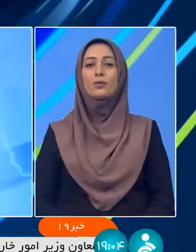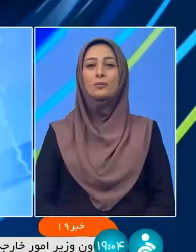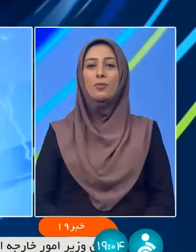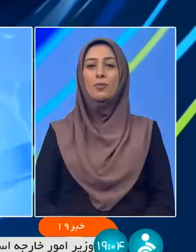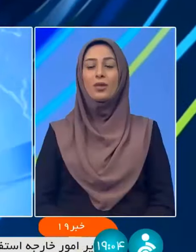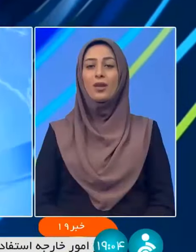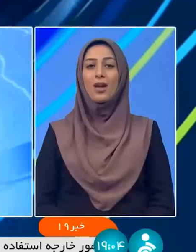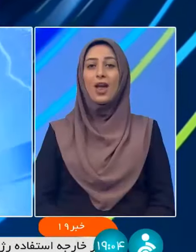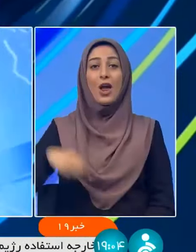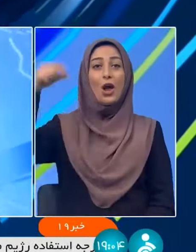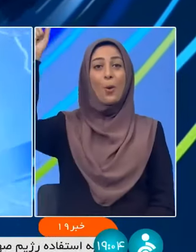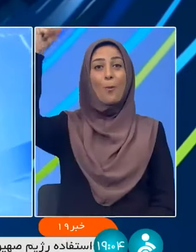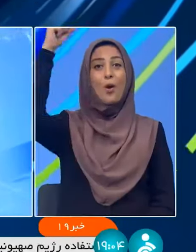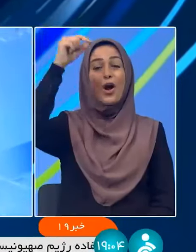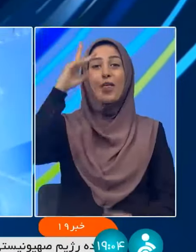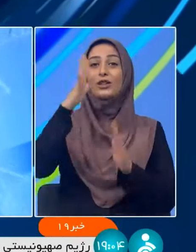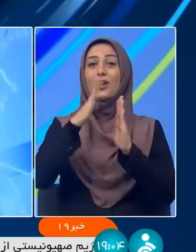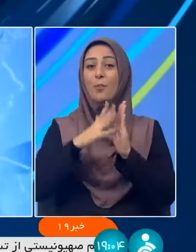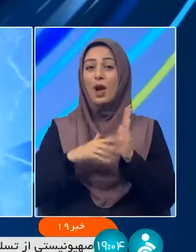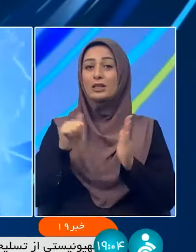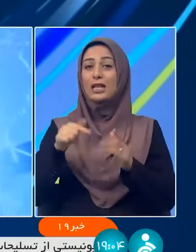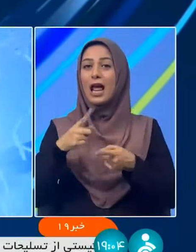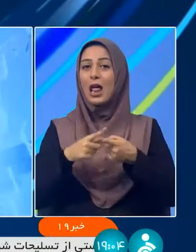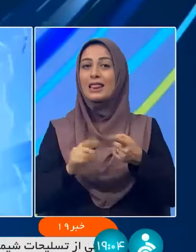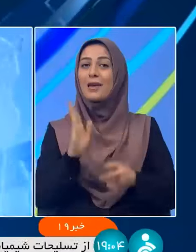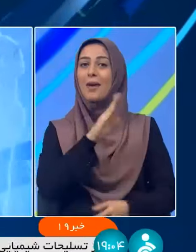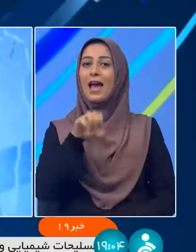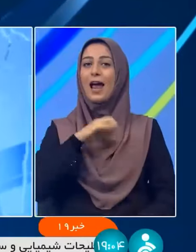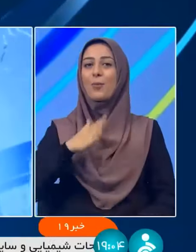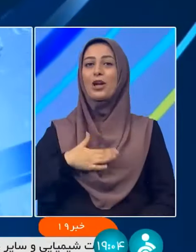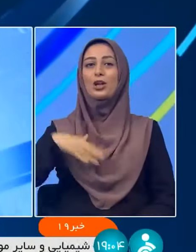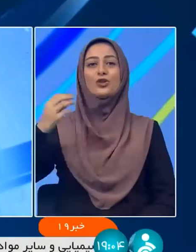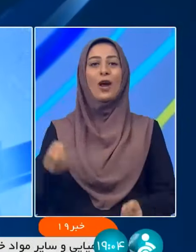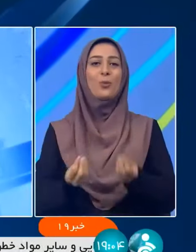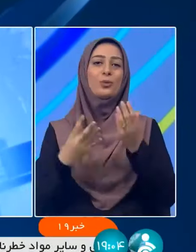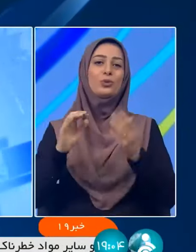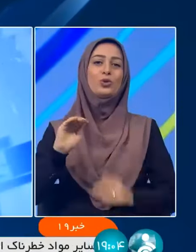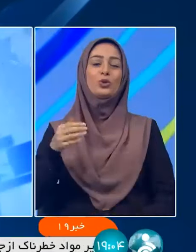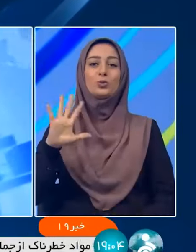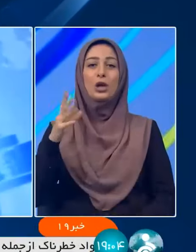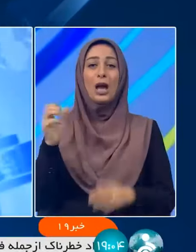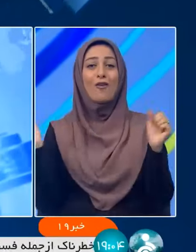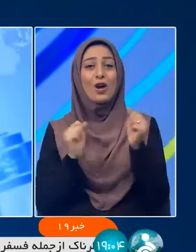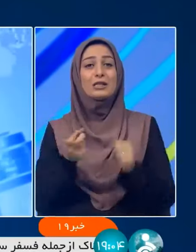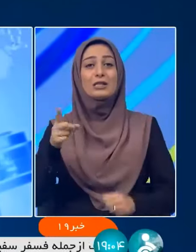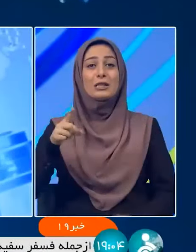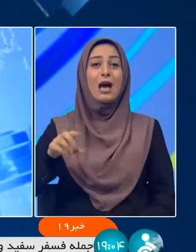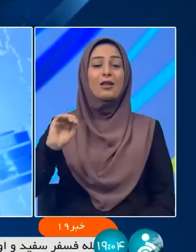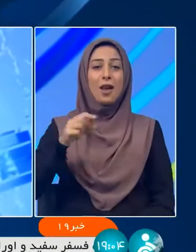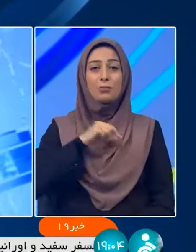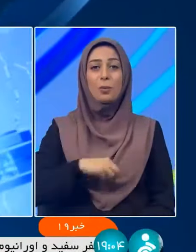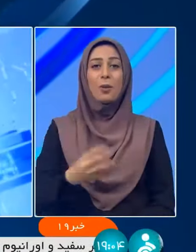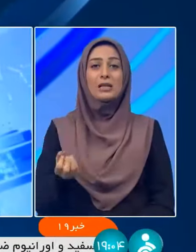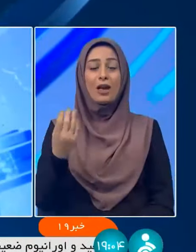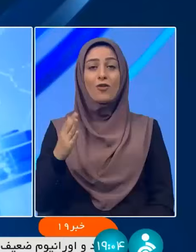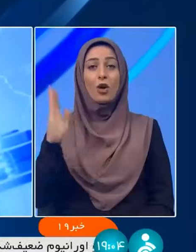بارش پایزی این هفته نیمه غربی کشور رو دربر می گیرد با کاهش دمای هوا و افضایش مصرف گاز